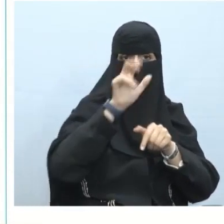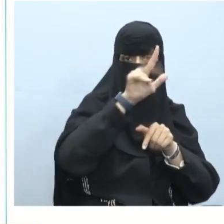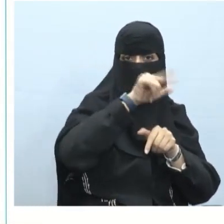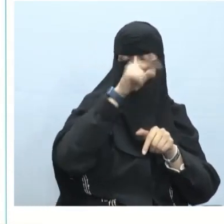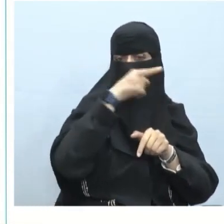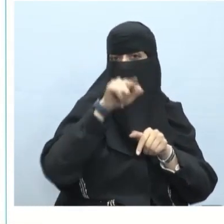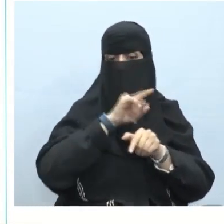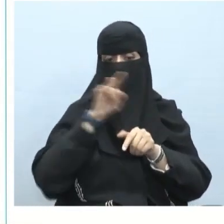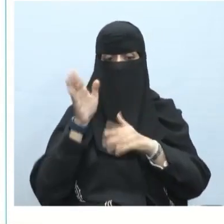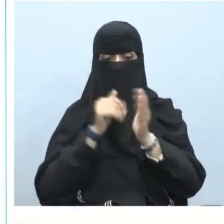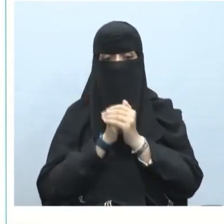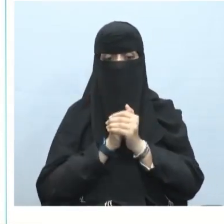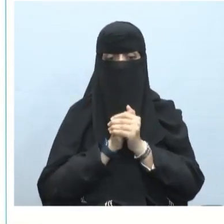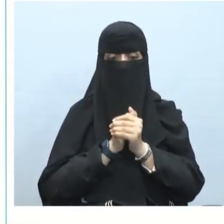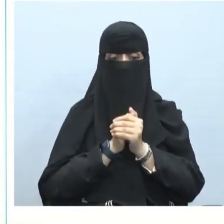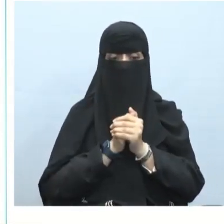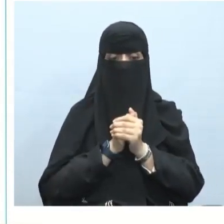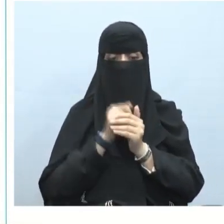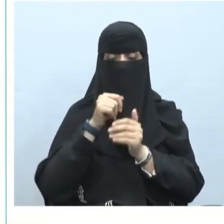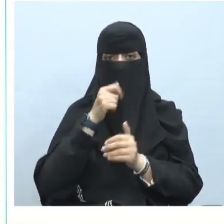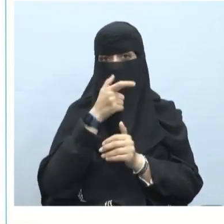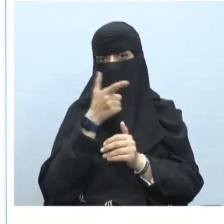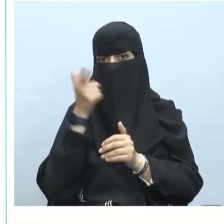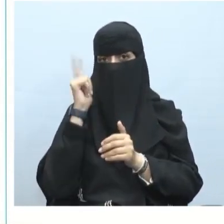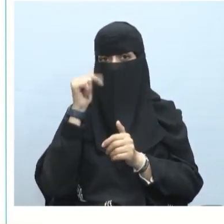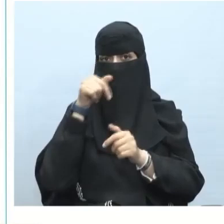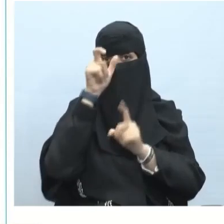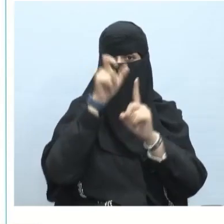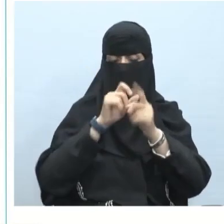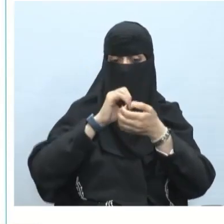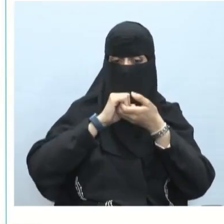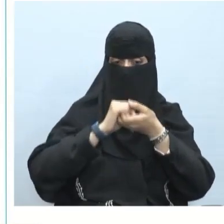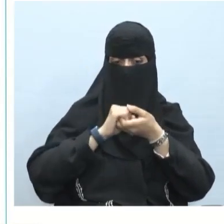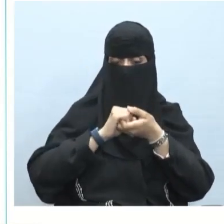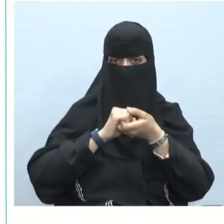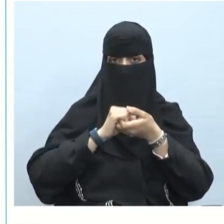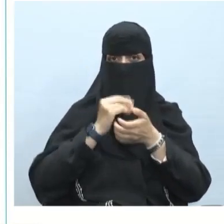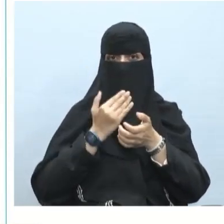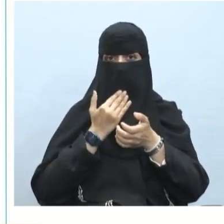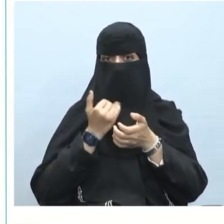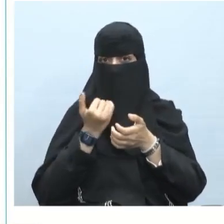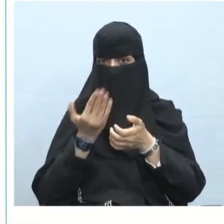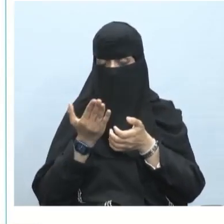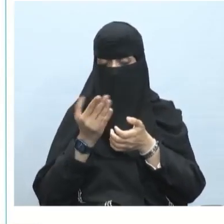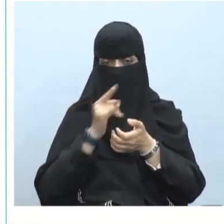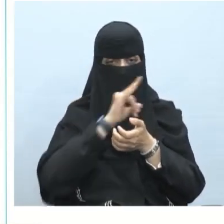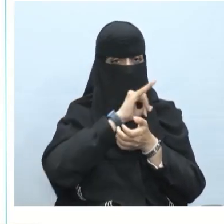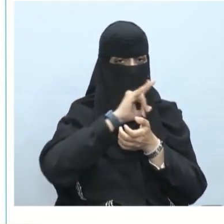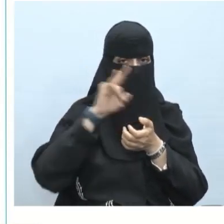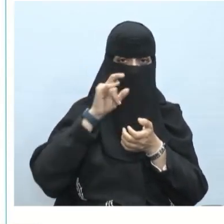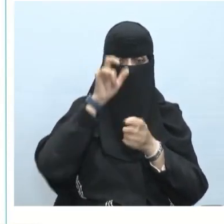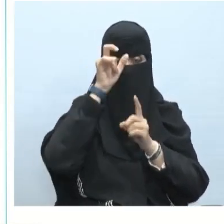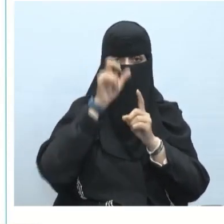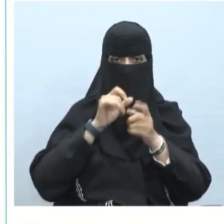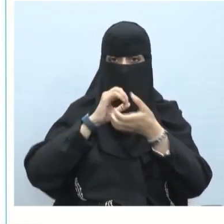خير إذن نطلب الآن أن يكون صديقة خير لا صديقة سوء إذن ننفي أن